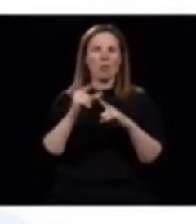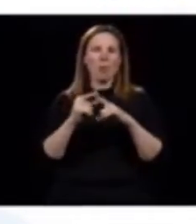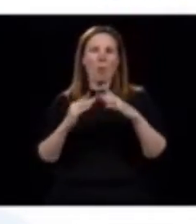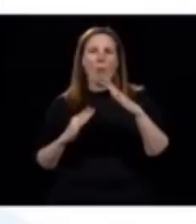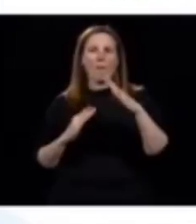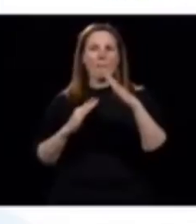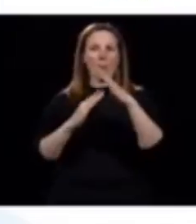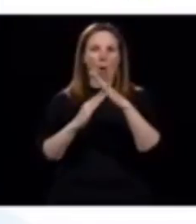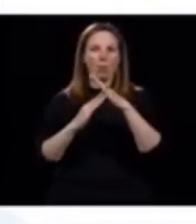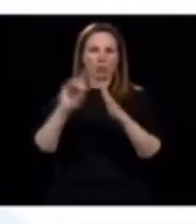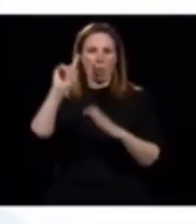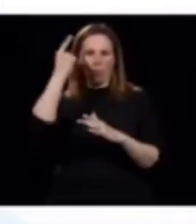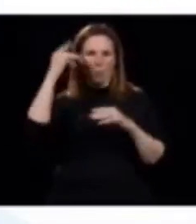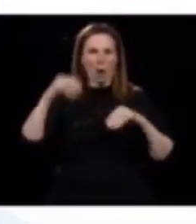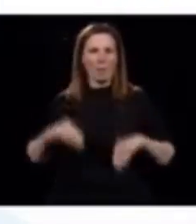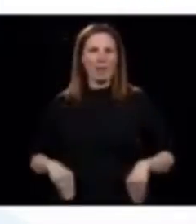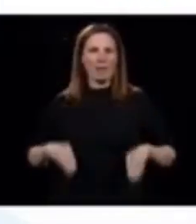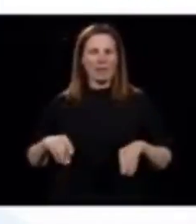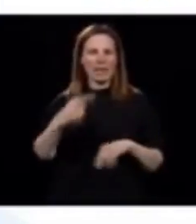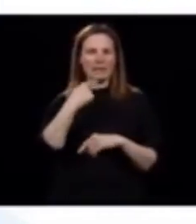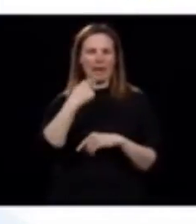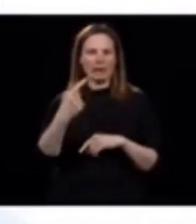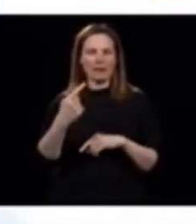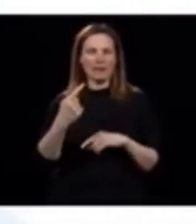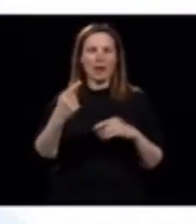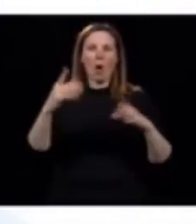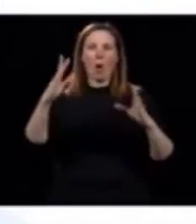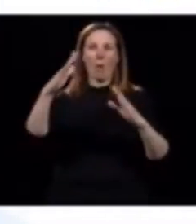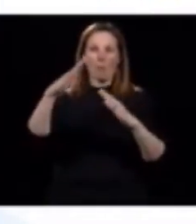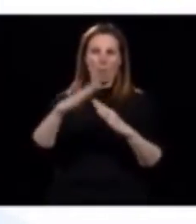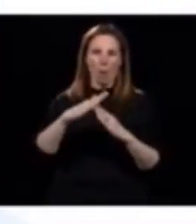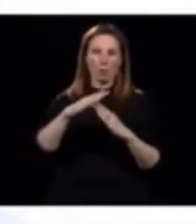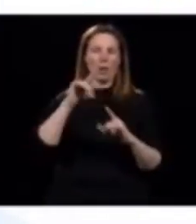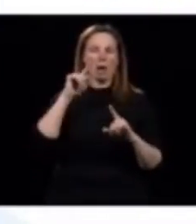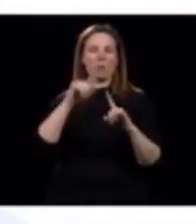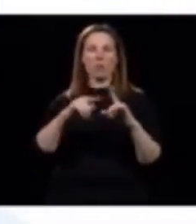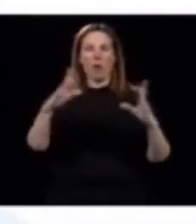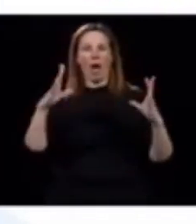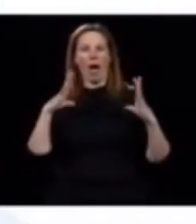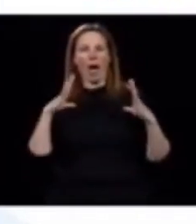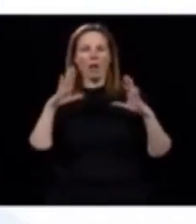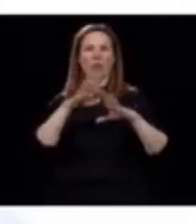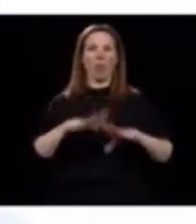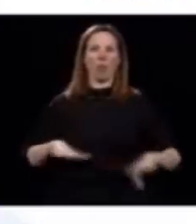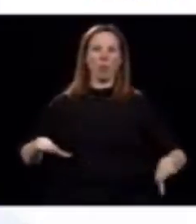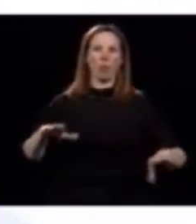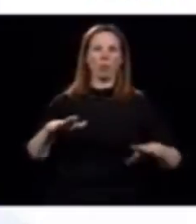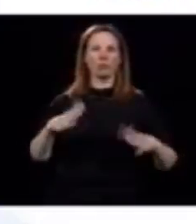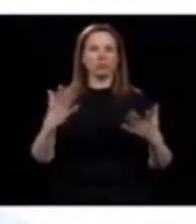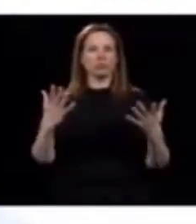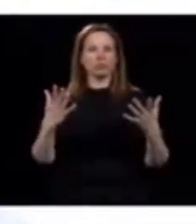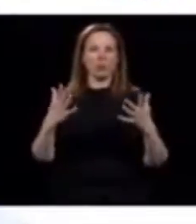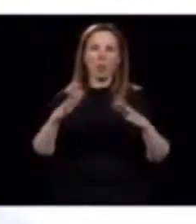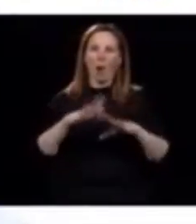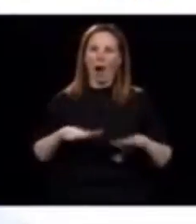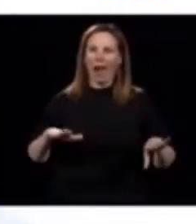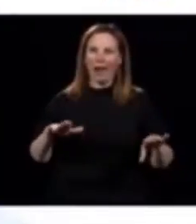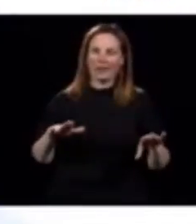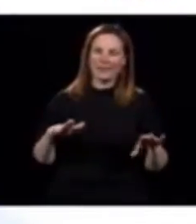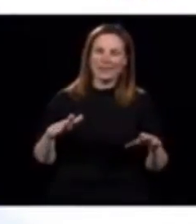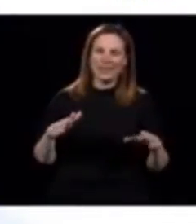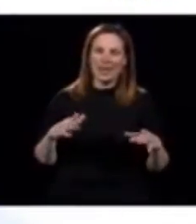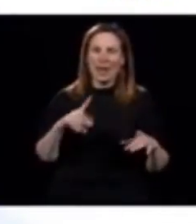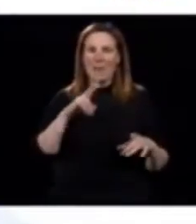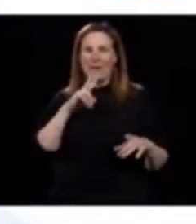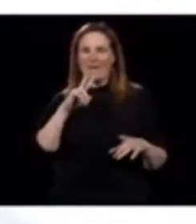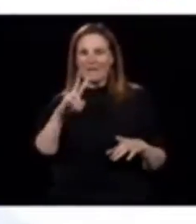premier ministre a décidé de prendre, c'est une pause non pour s'arrêter et se reposer, mais c'est une pause, oui, pour certains, mais